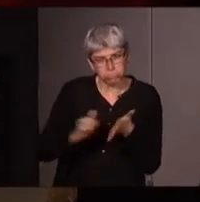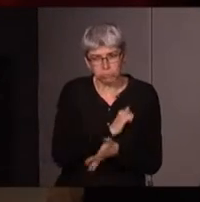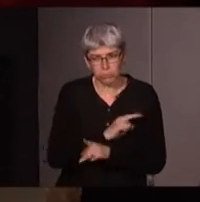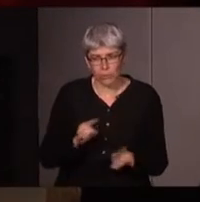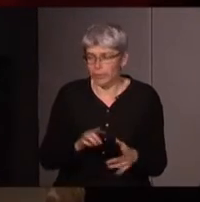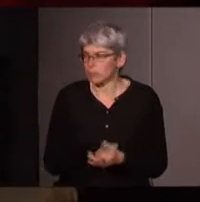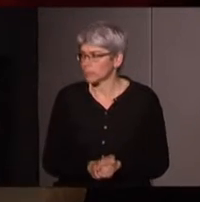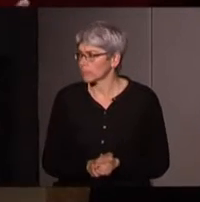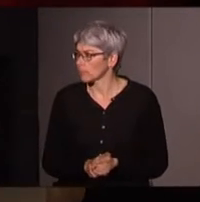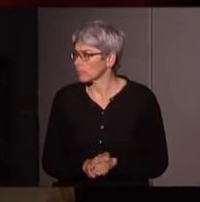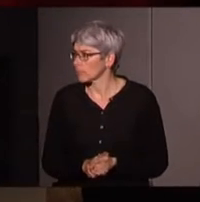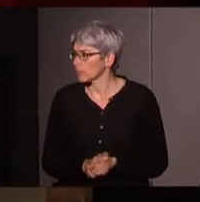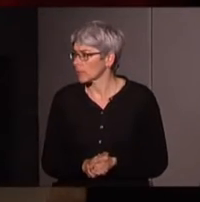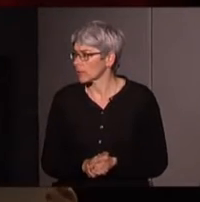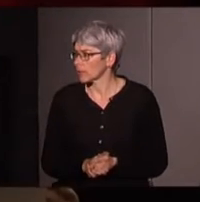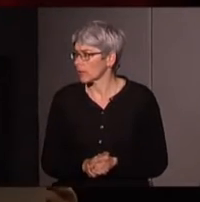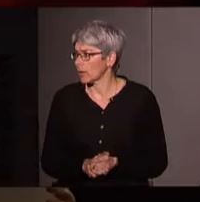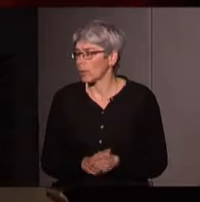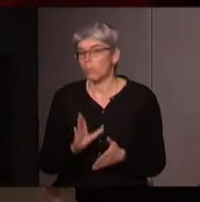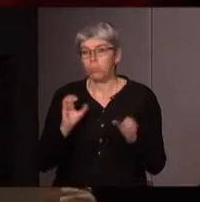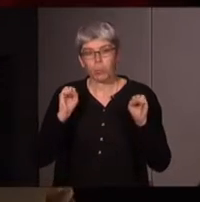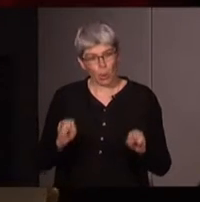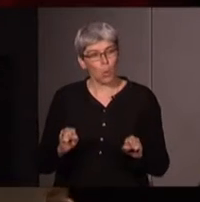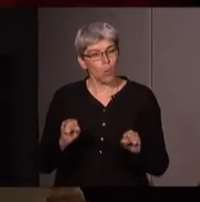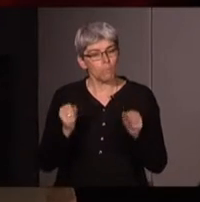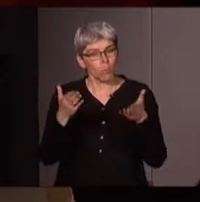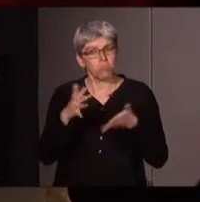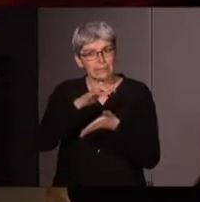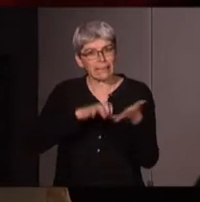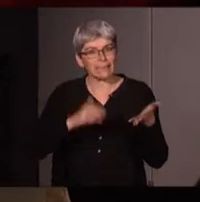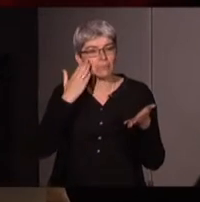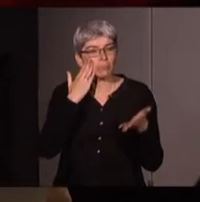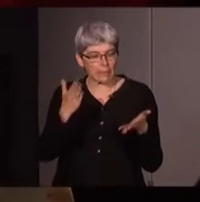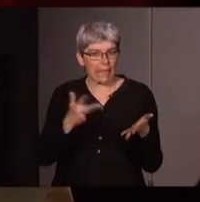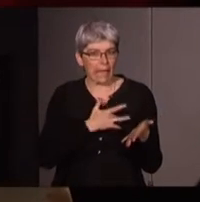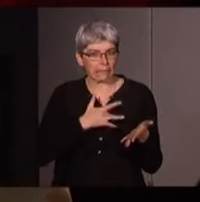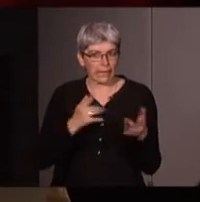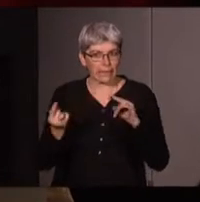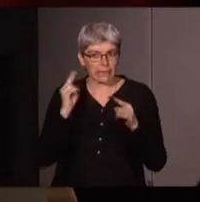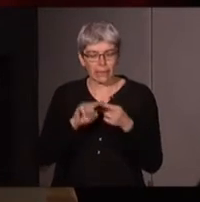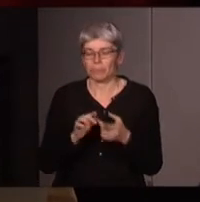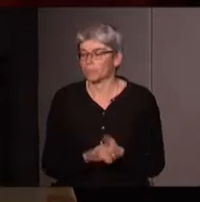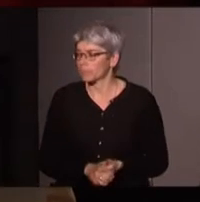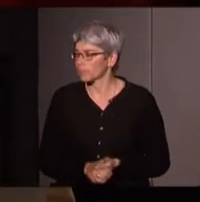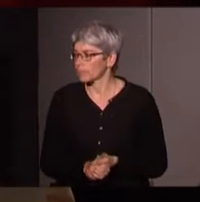persécutée par l'Inquisition. Je vous proposerai un texte si vous voulez rentrer là-dedans malgré ce qu'ils disent